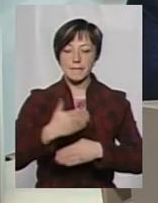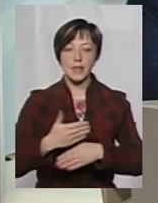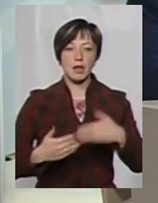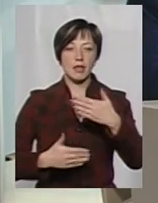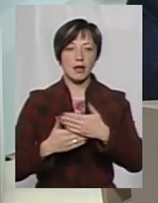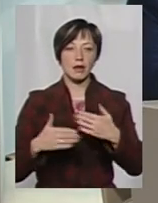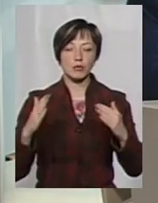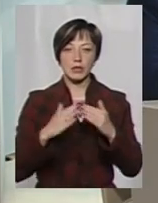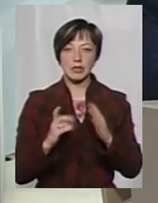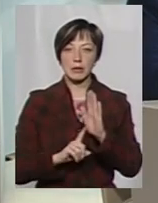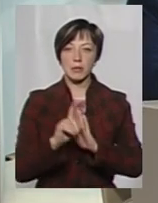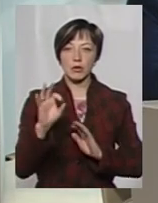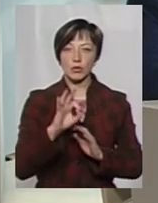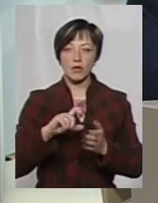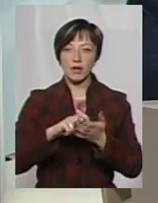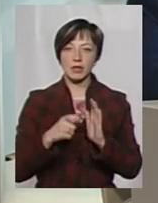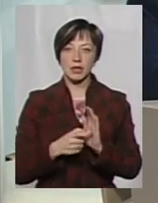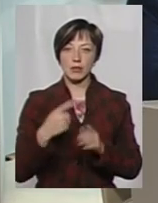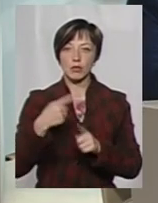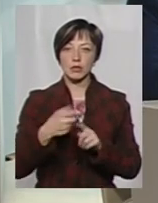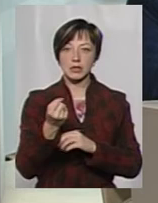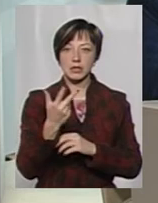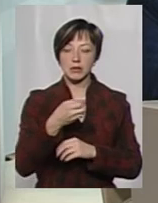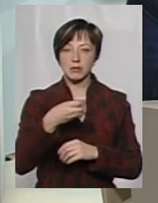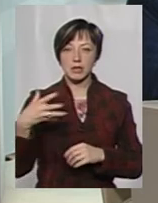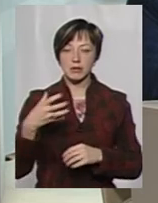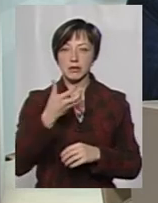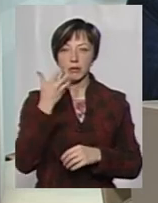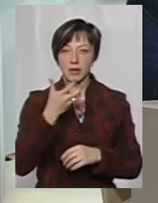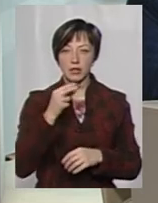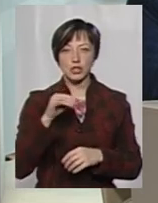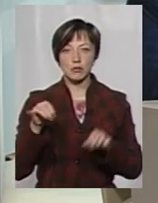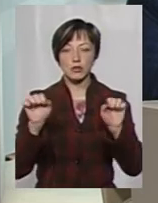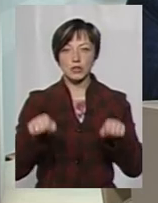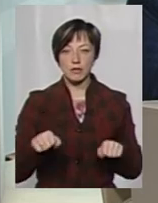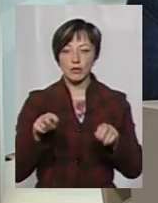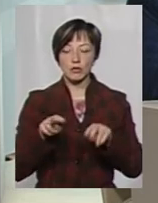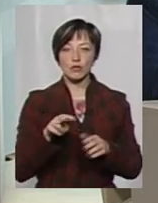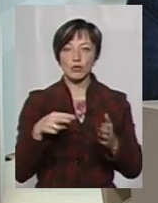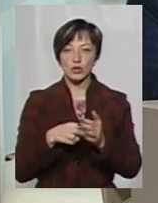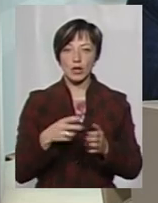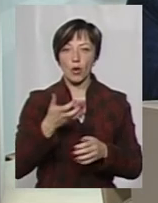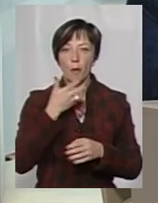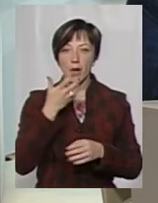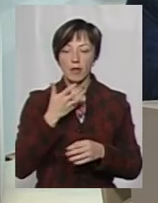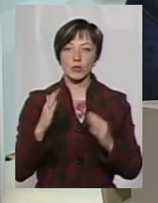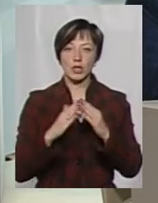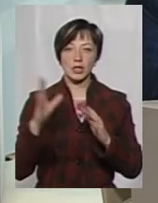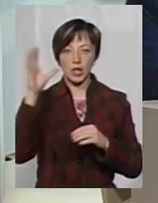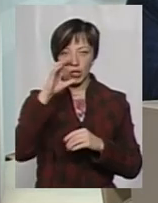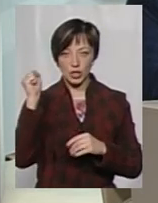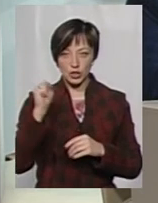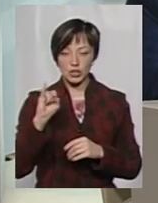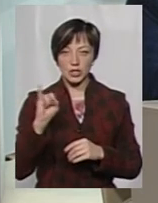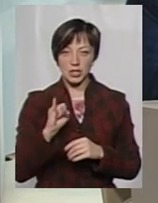будинках. На сьогодні температура повітря у квартирах становить плюс 13-15 тепла. Чи можливо включати опалення в таких будинках хоча б на ніч?